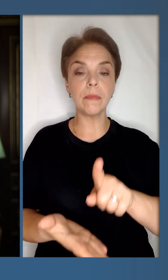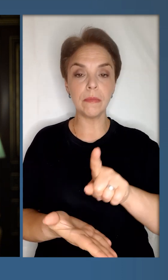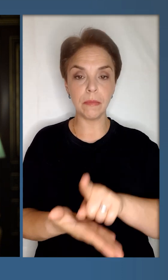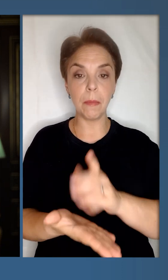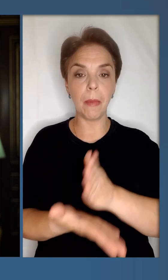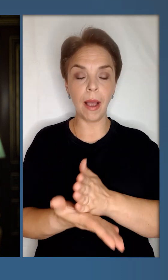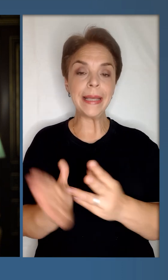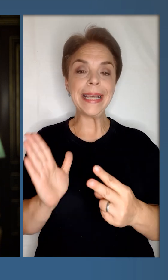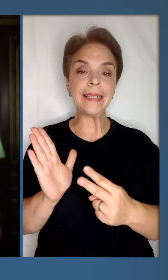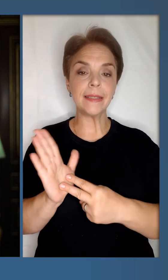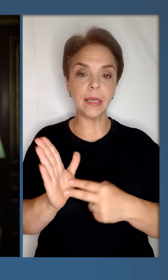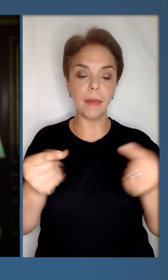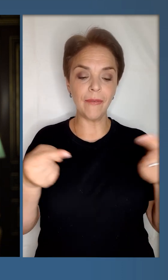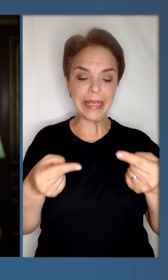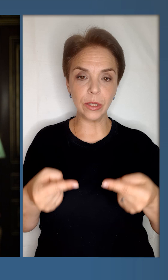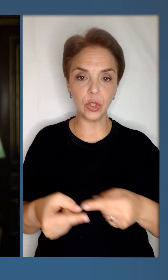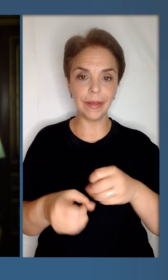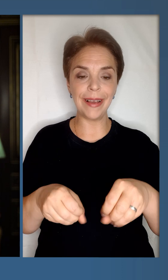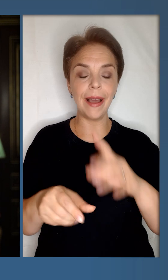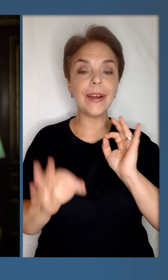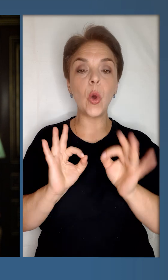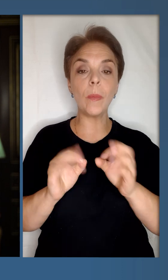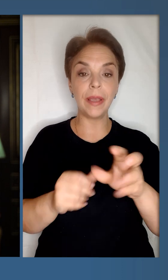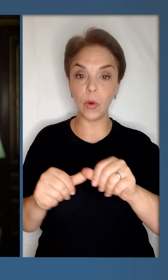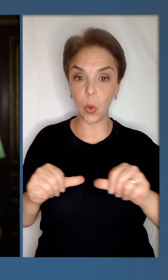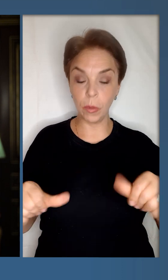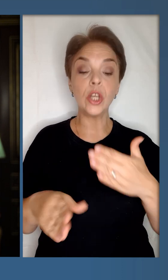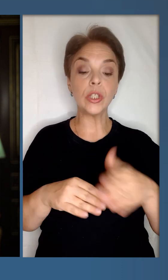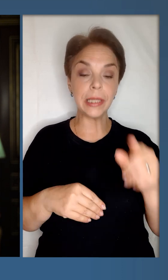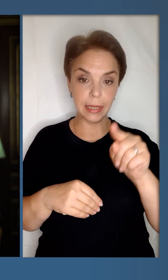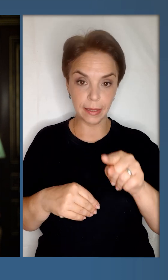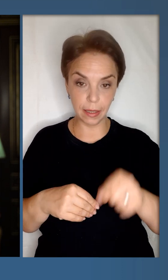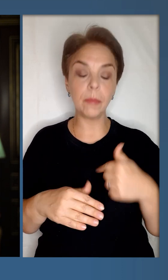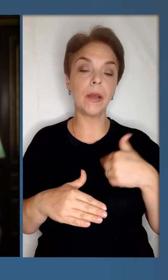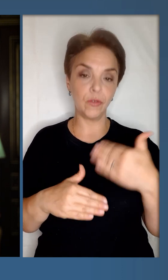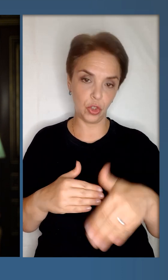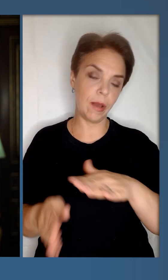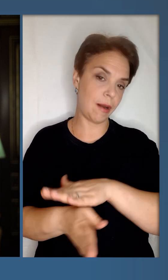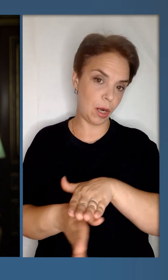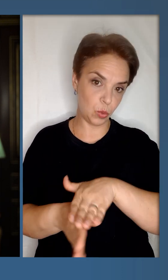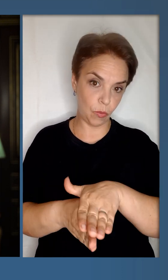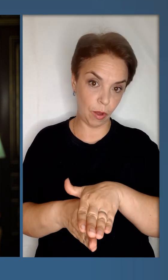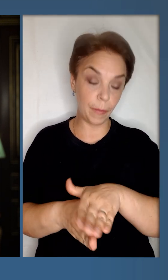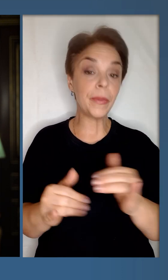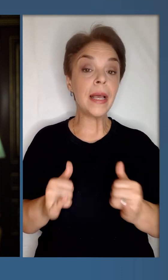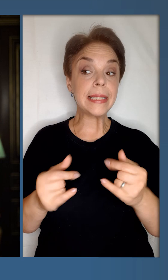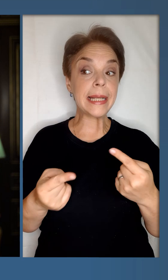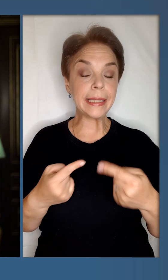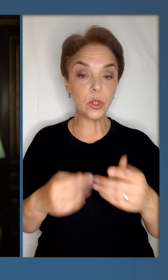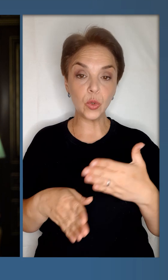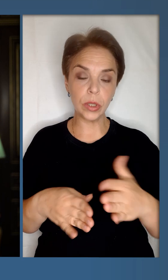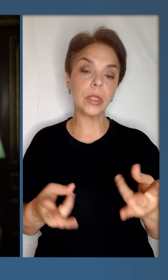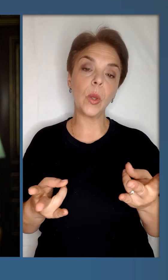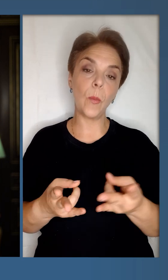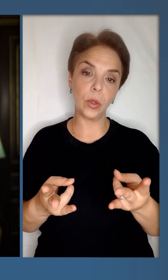має сім визначених рекомендацій Єврокомісії. Частину з них ми вже реалізували. Заради